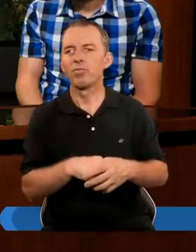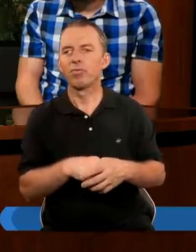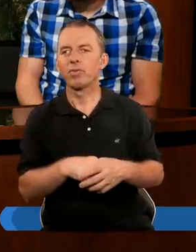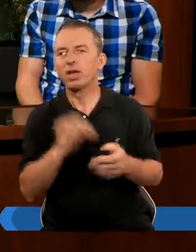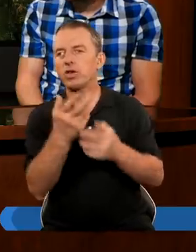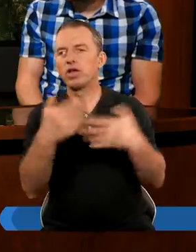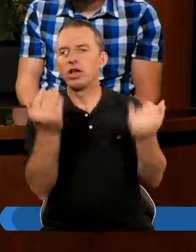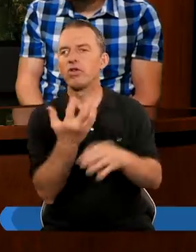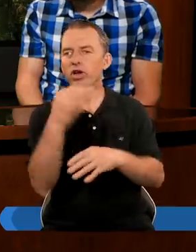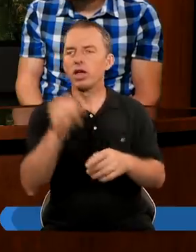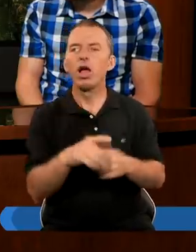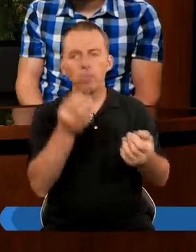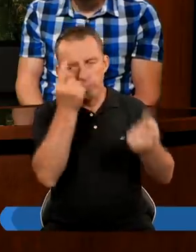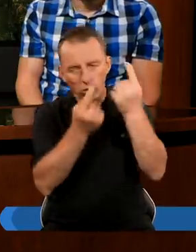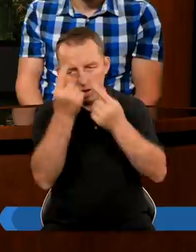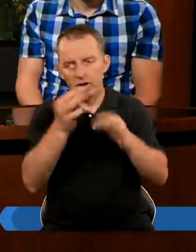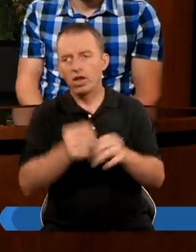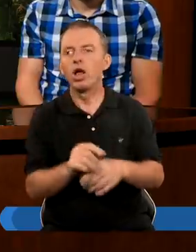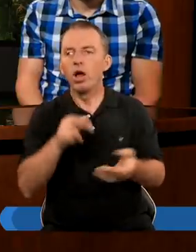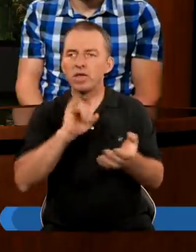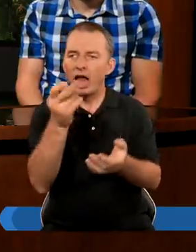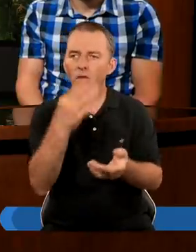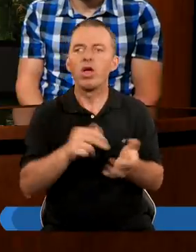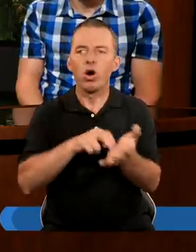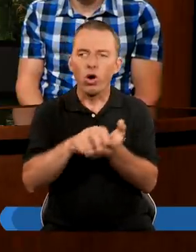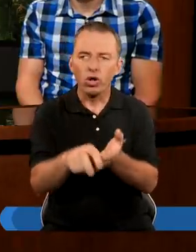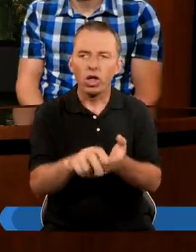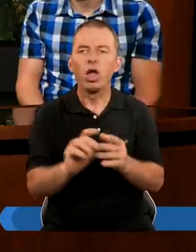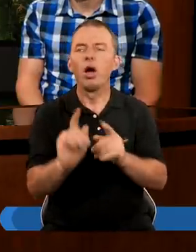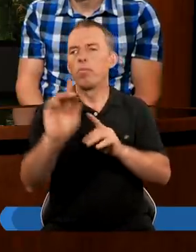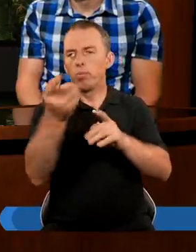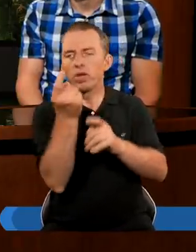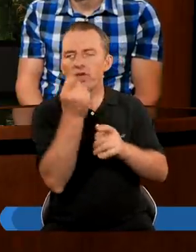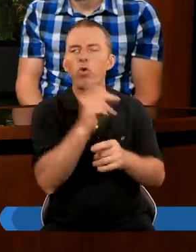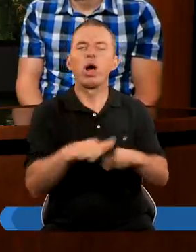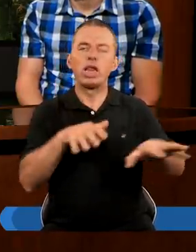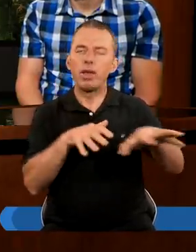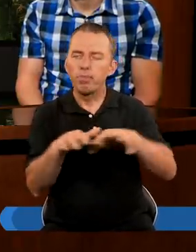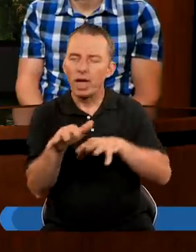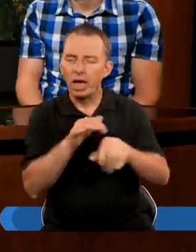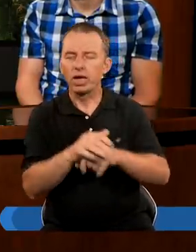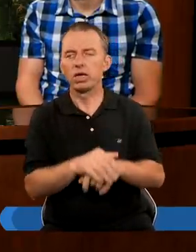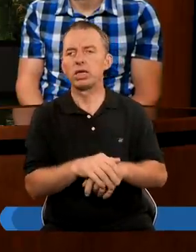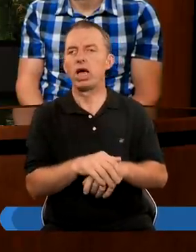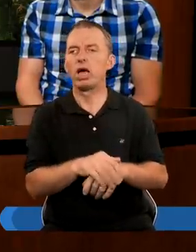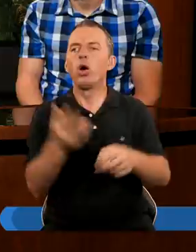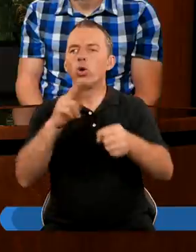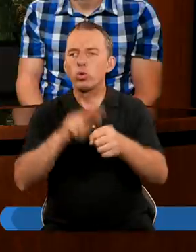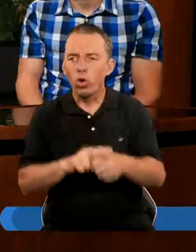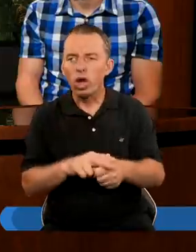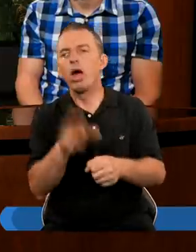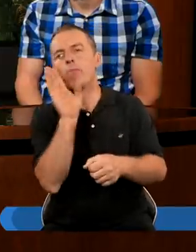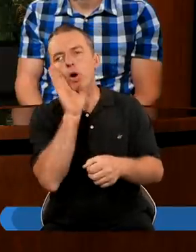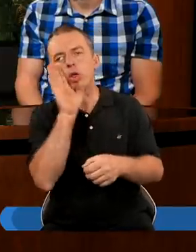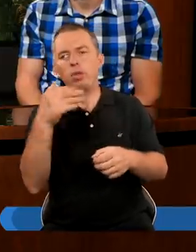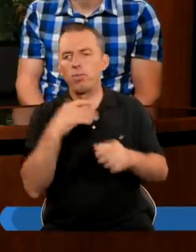Wielkie zwycięstwo Tak samo tutaj podejrzewam Że Janowi Raczej chodziło O przywołanie miejsca Na